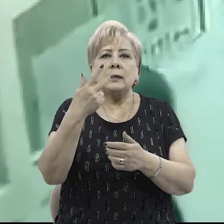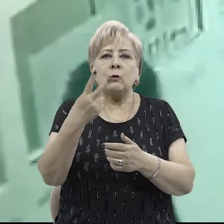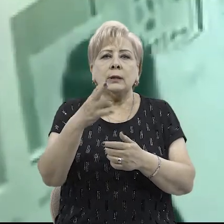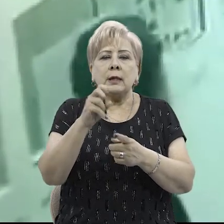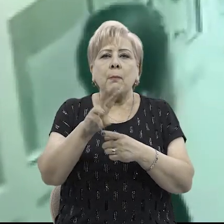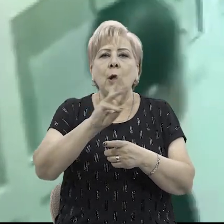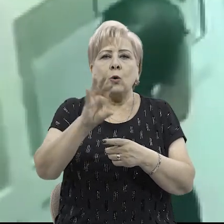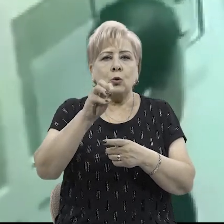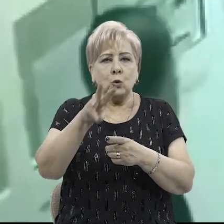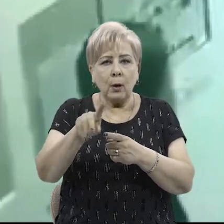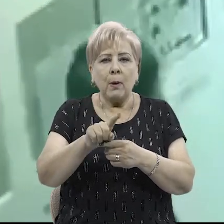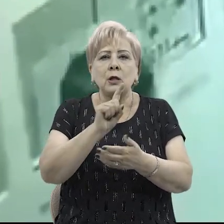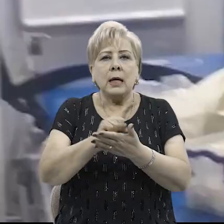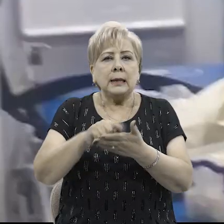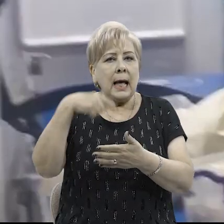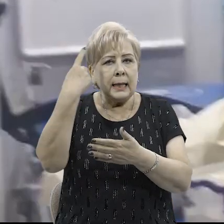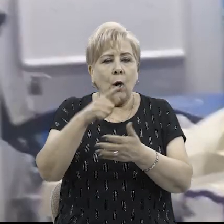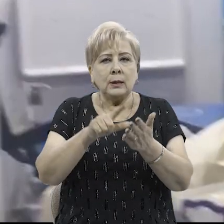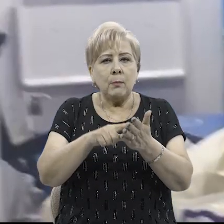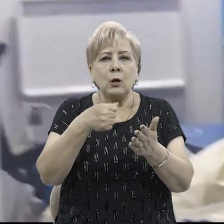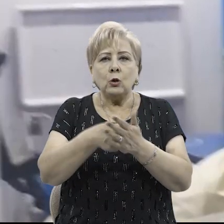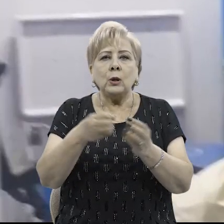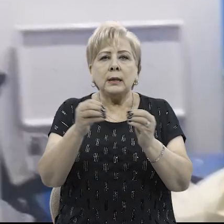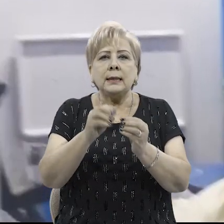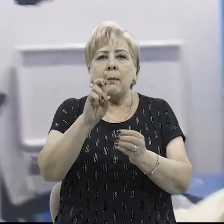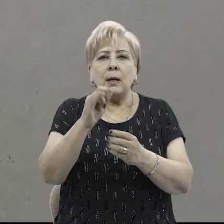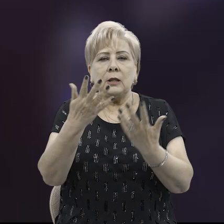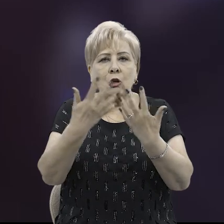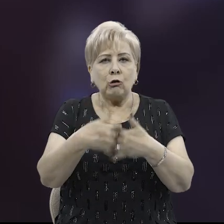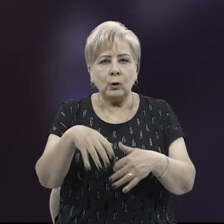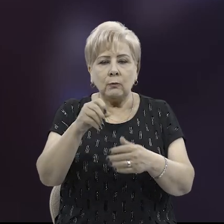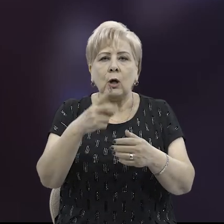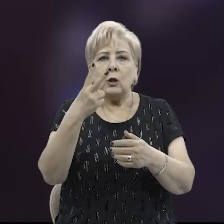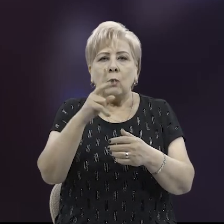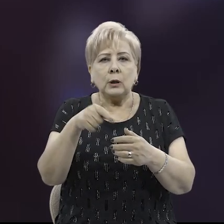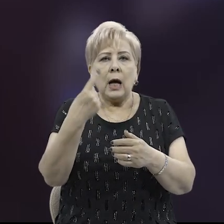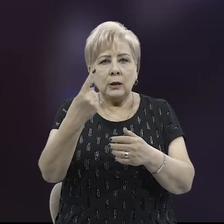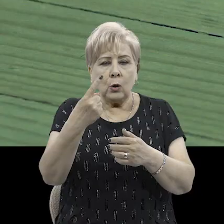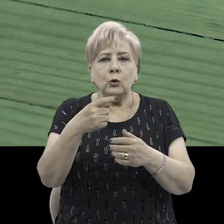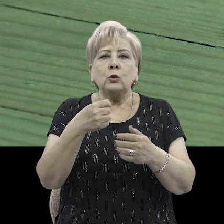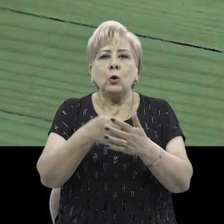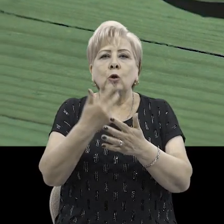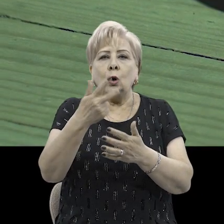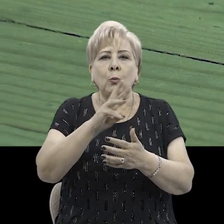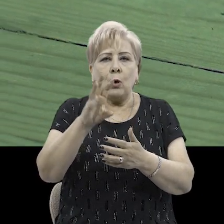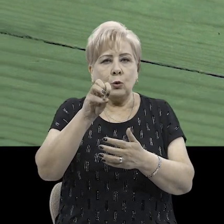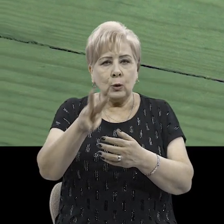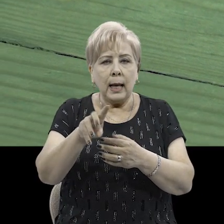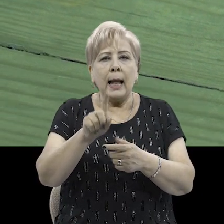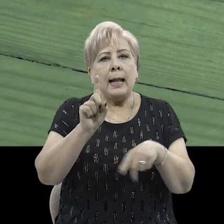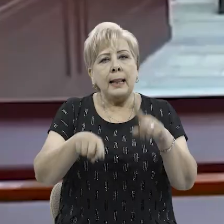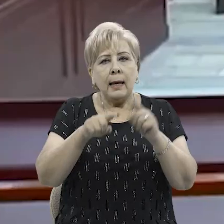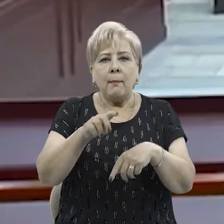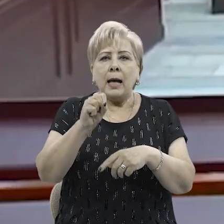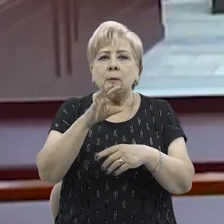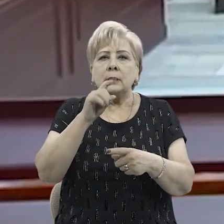миллиона сумм, на должностных лиц от 7 до 10 базовой расчетной величины, от 2,1 до 3 миллионов сумм, либо